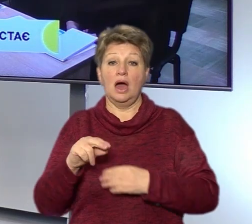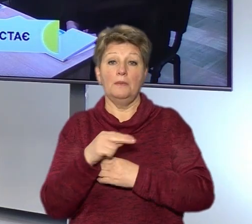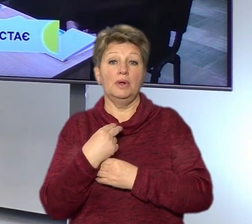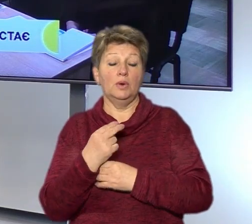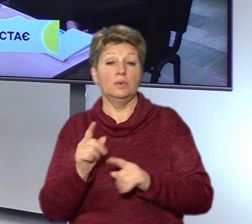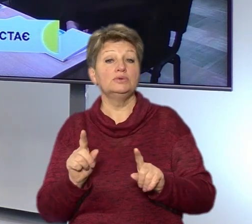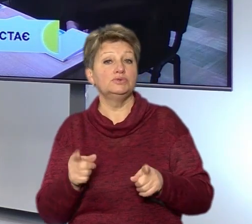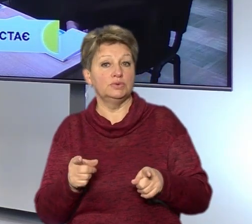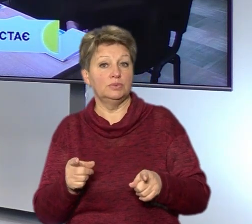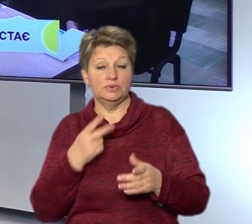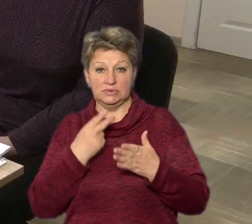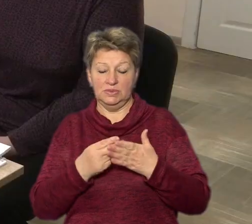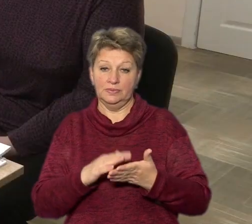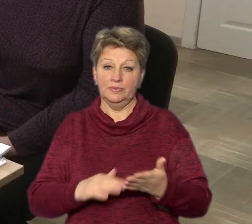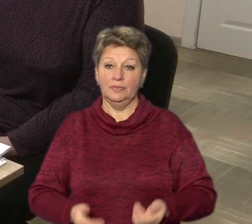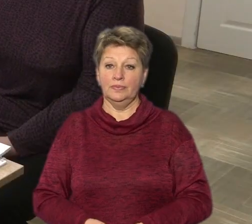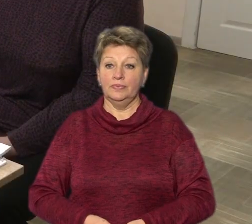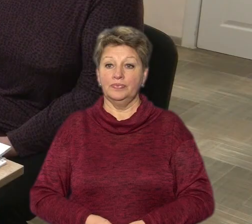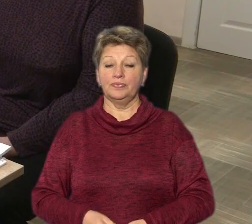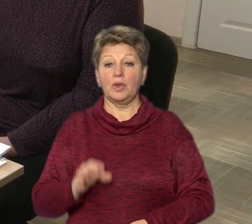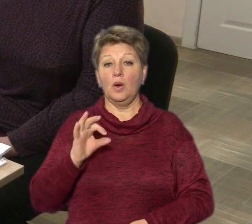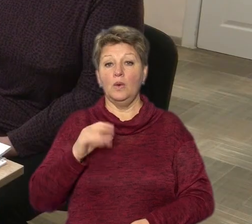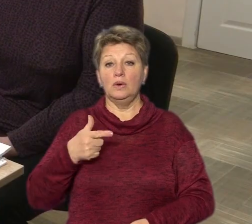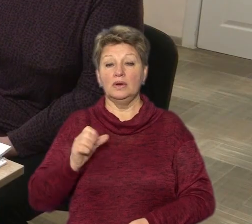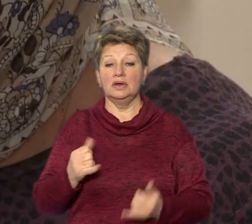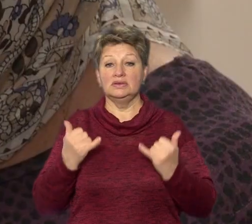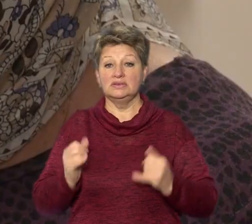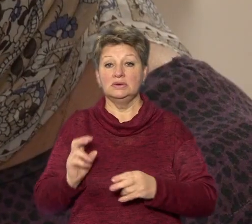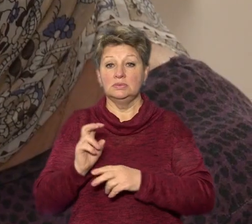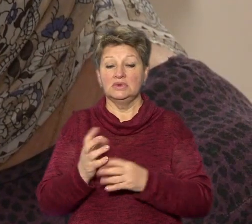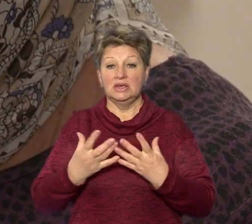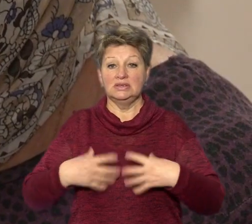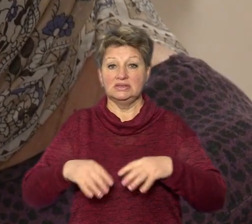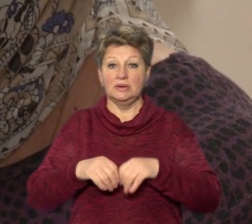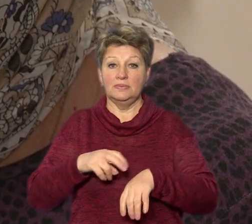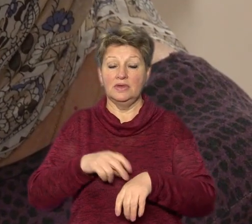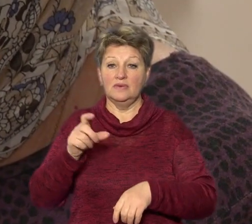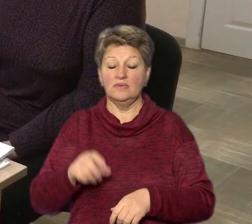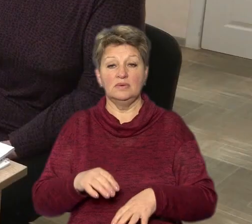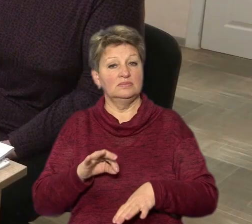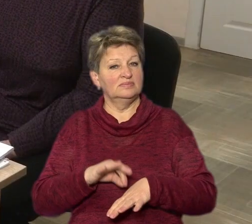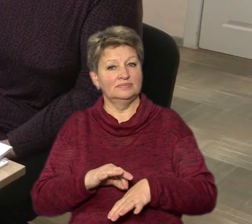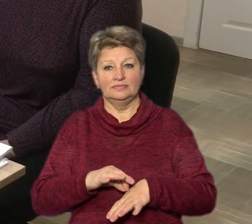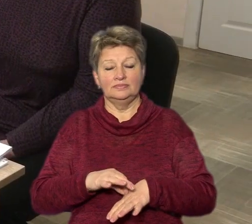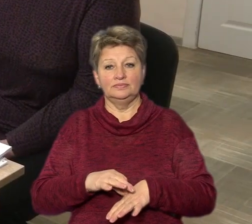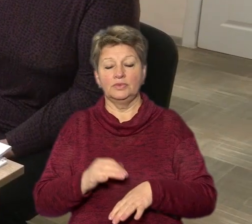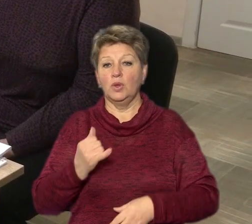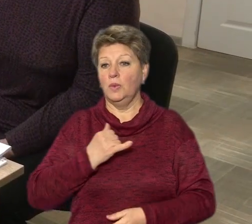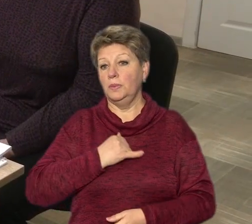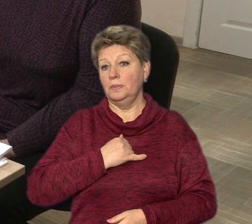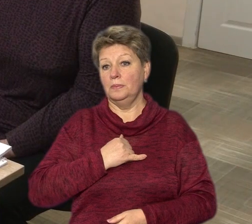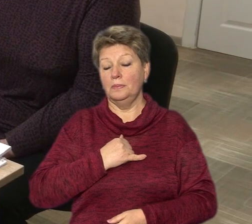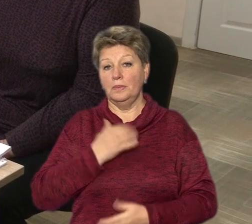В сюжеті Анастасії Кашоїд. Пані Ольга сьогодні прийшла до сімейного лікаря. Каже, не здужає. У мене